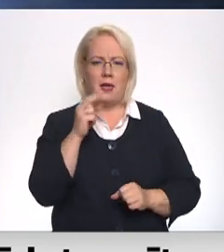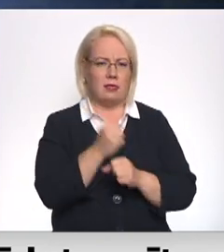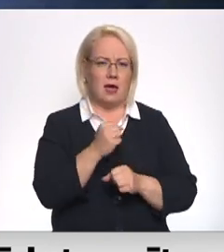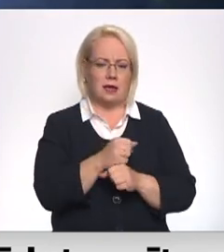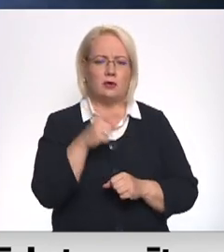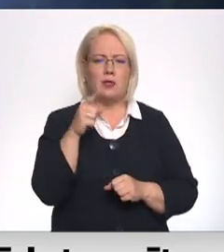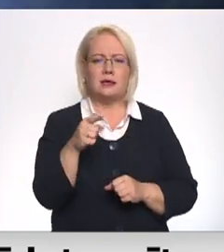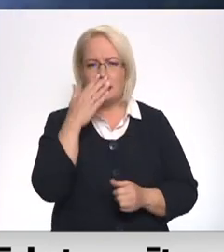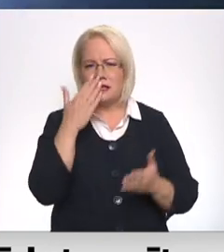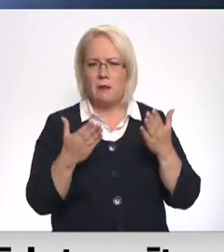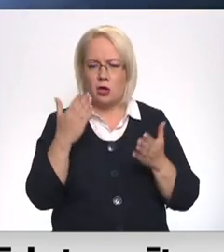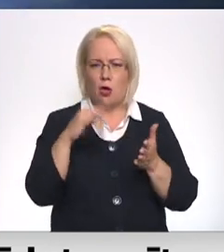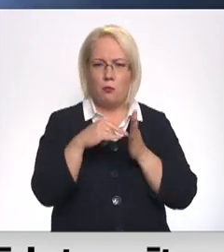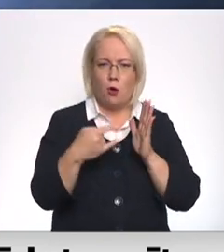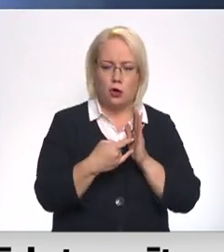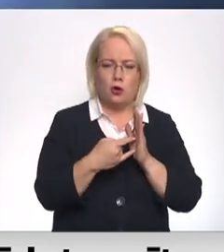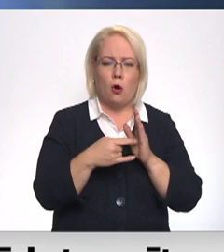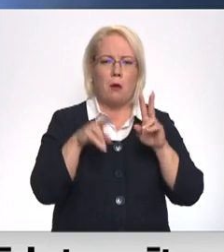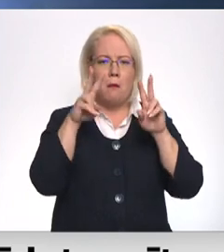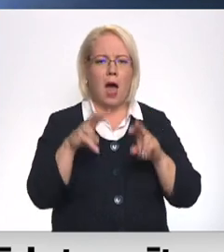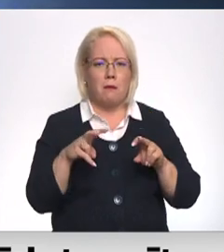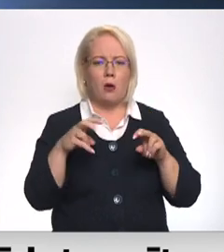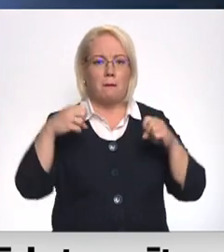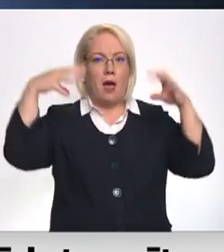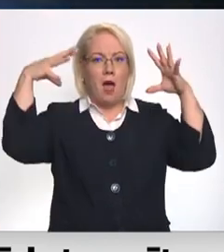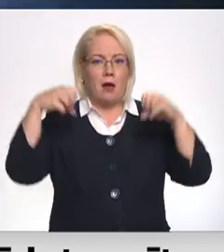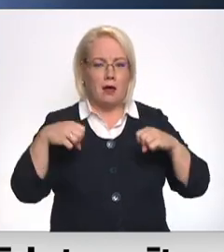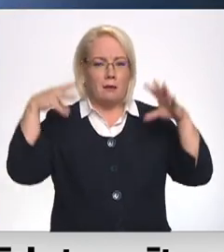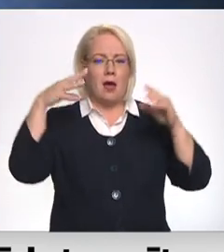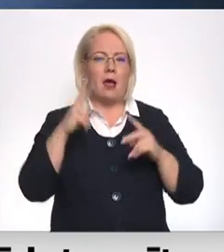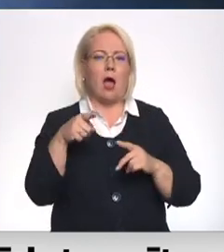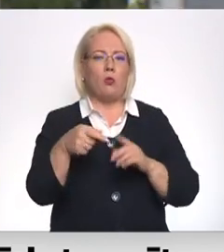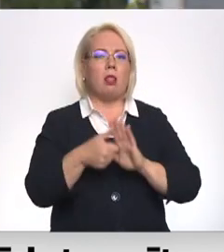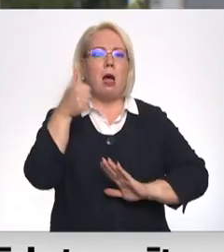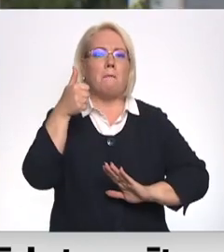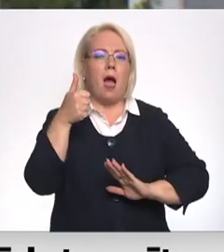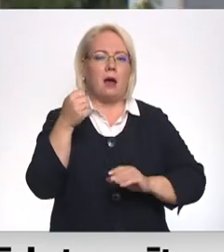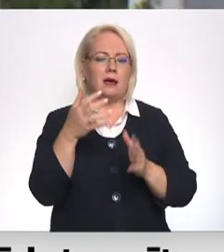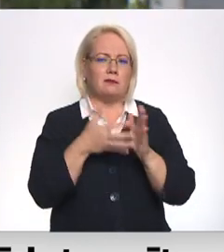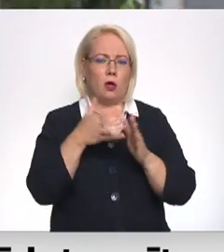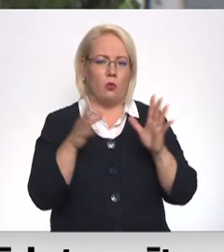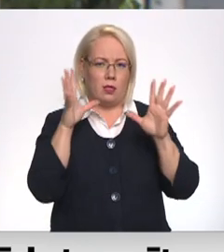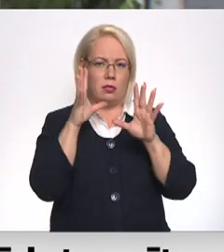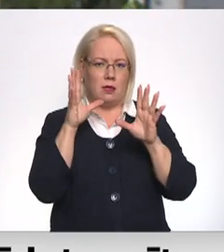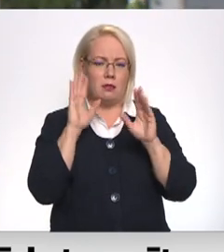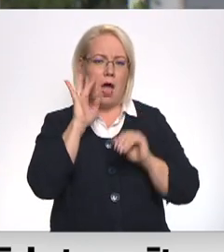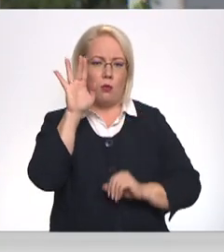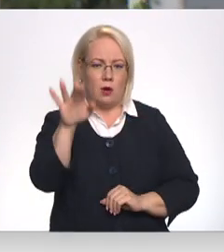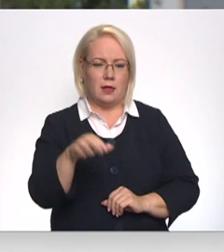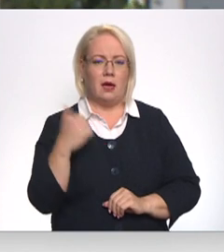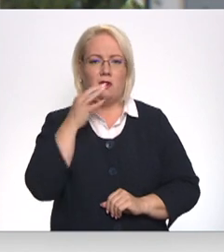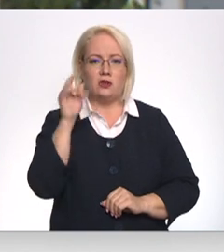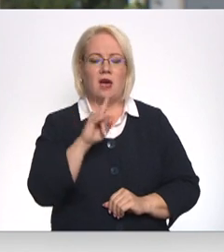projekts un tiek pārbaudīts dažādas sensoru vienlaikas, lai saprastu, kādus labāk izmantot nākotnē. Visām šīm lietām ir augstākas